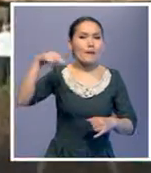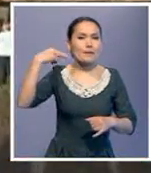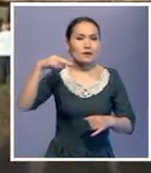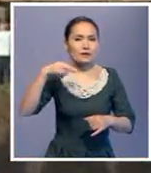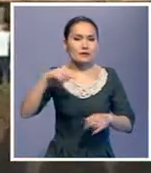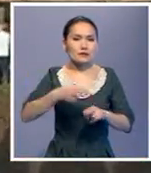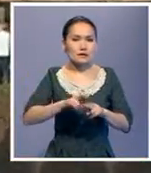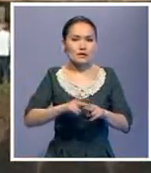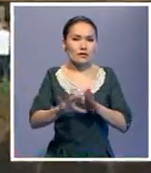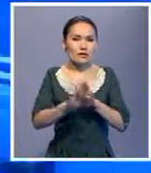керек.